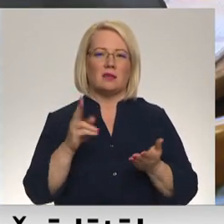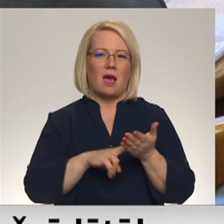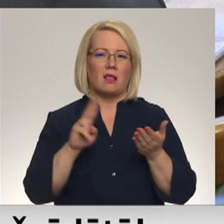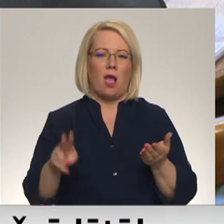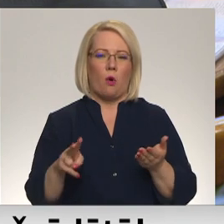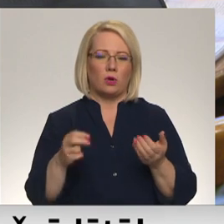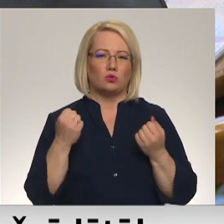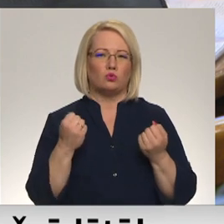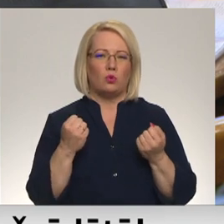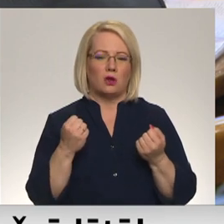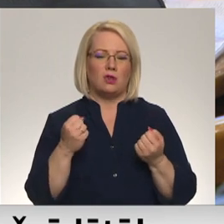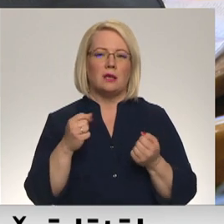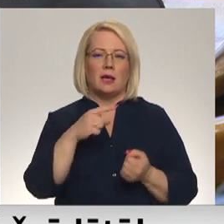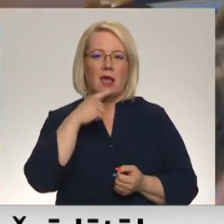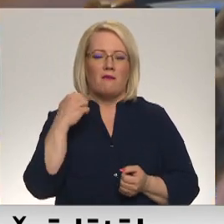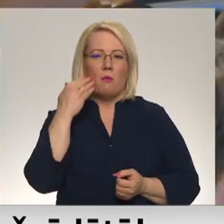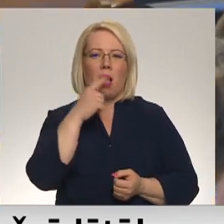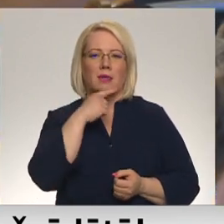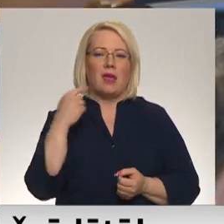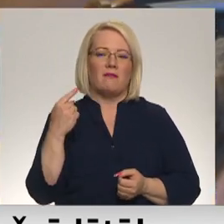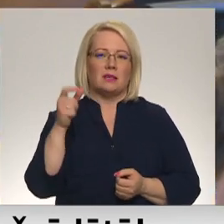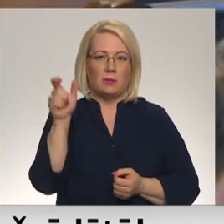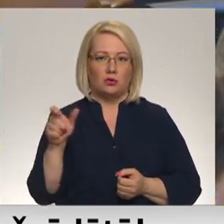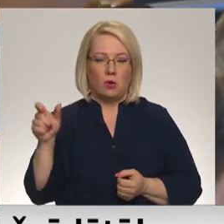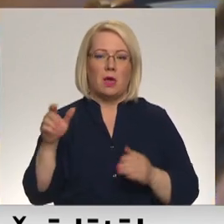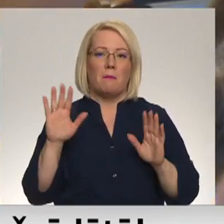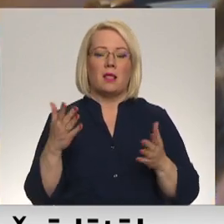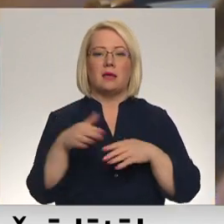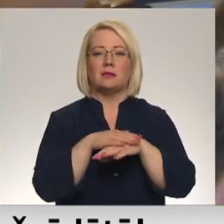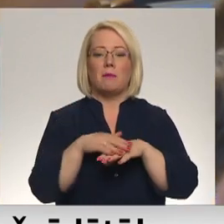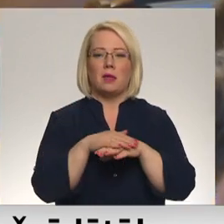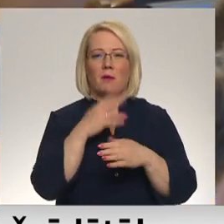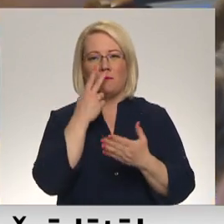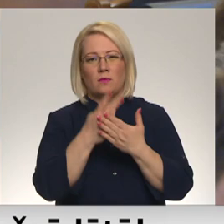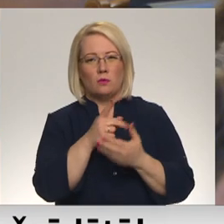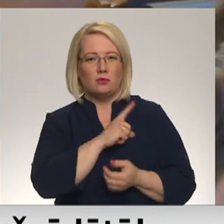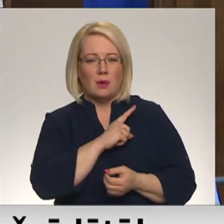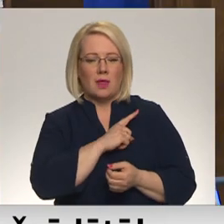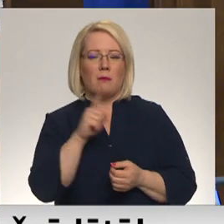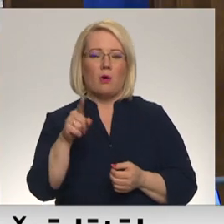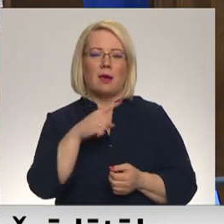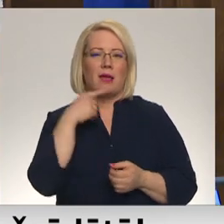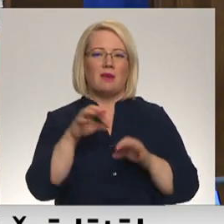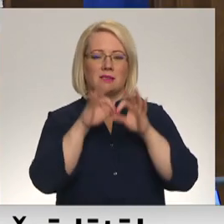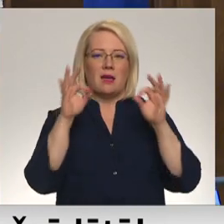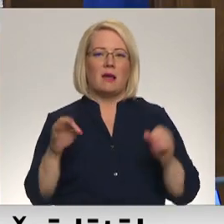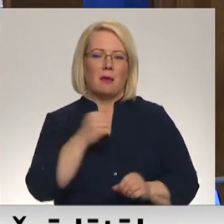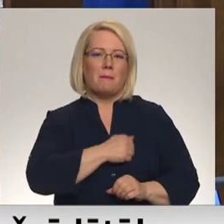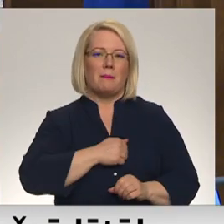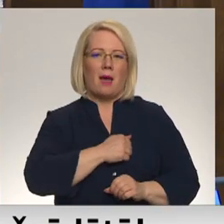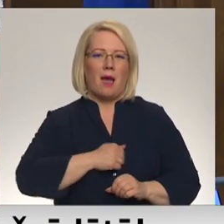Krievijas un Baltkrievijas pilsoņiem. Bet, lai vērst Latvijas sabiedrības uzmanību Krievijas sāktajai militārajai agresijai Ukraiņā,